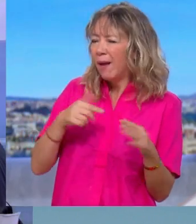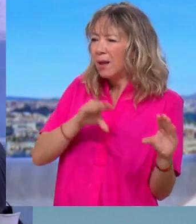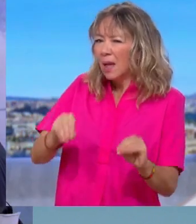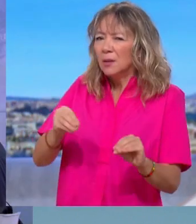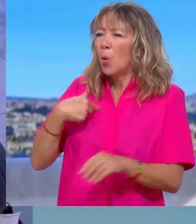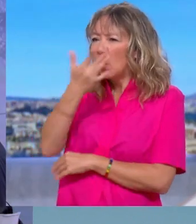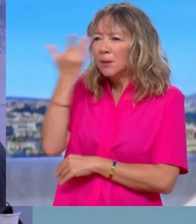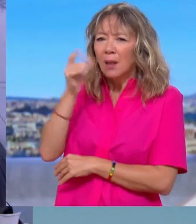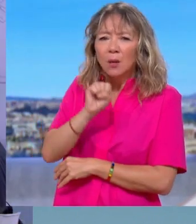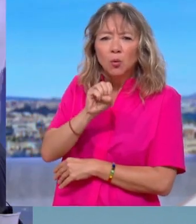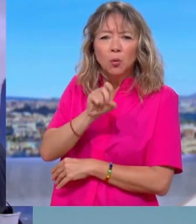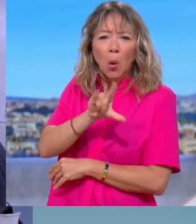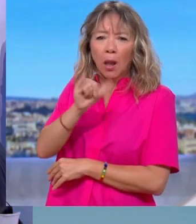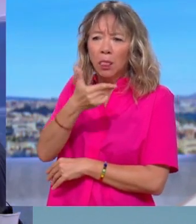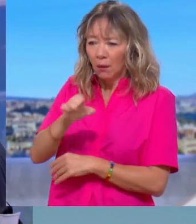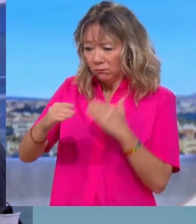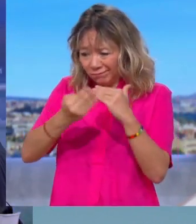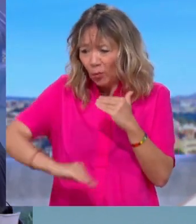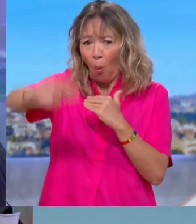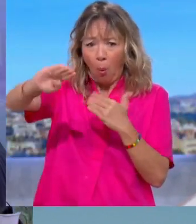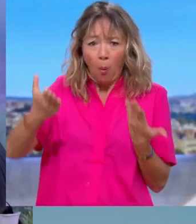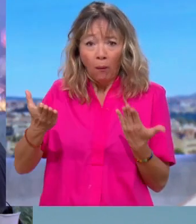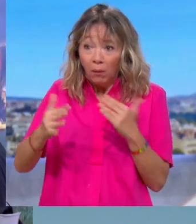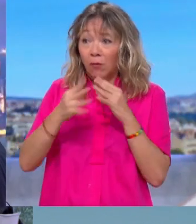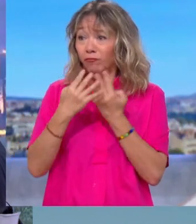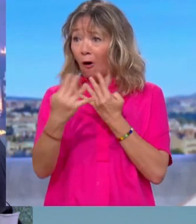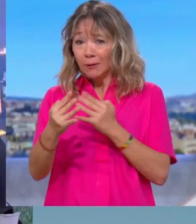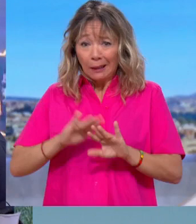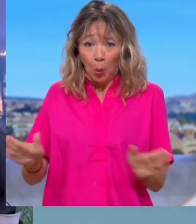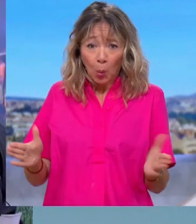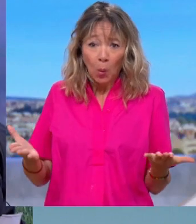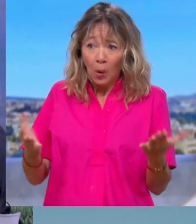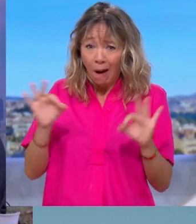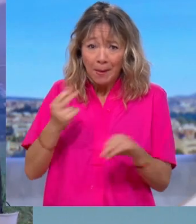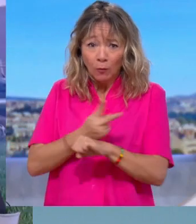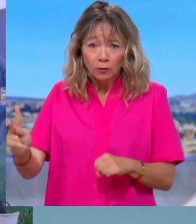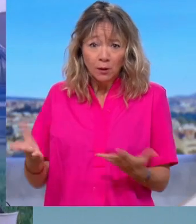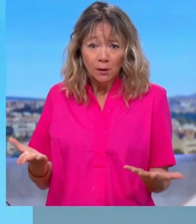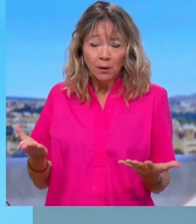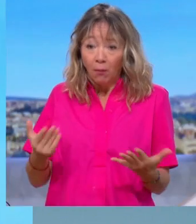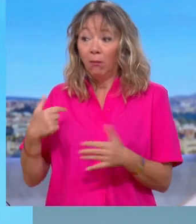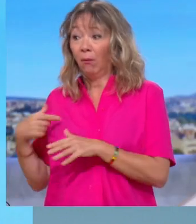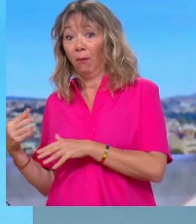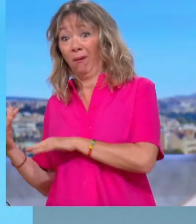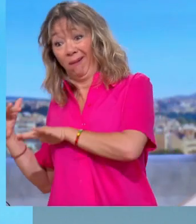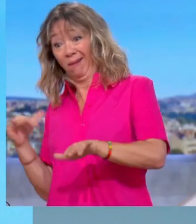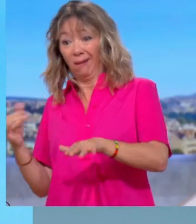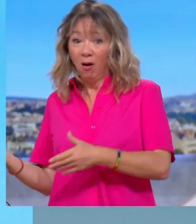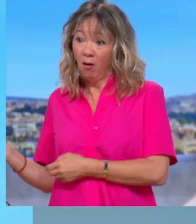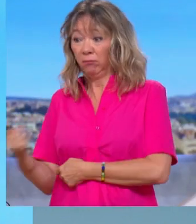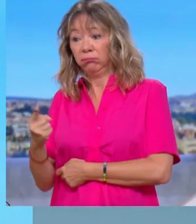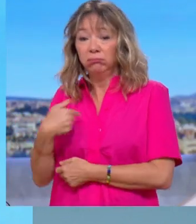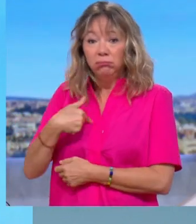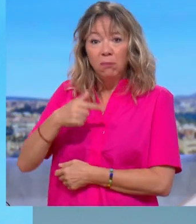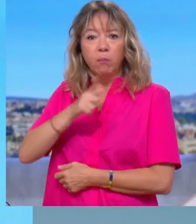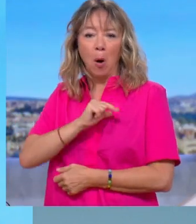Sainte-Soline, c'est un trou au milieu d'un champ. Et donc, le fait de positionner des policiers alors qu sait qu'il y des personnes violentes qui infiltrent